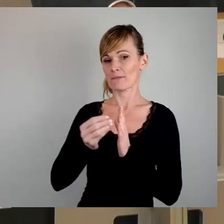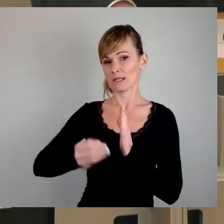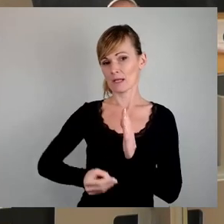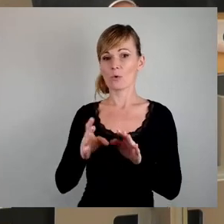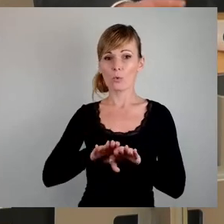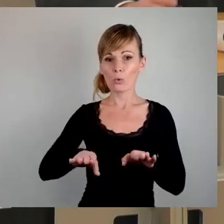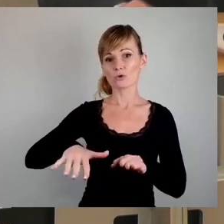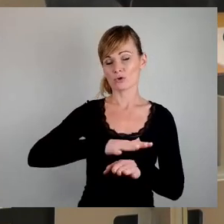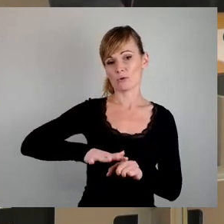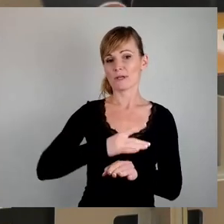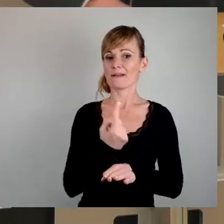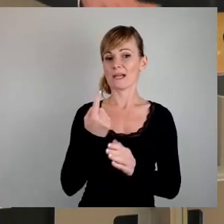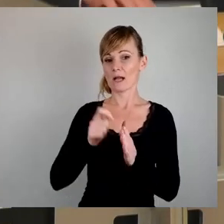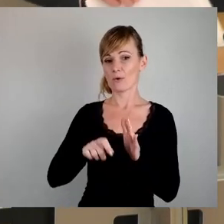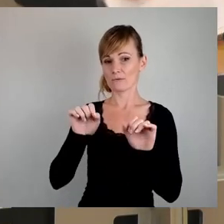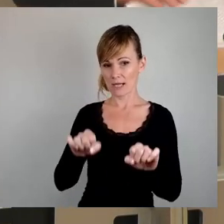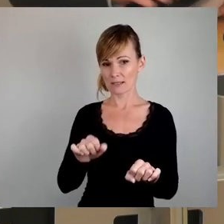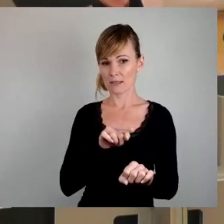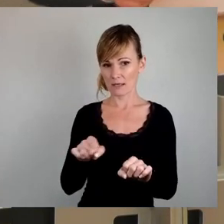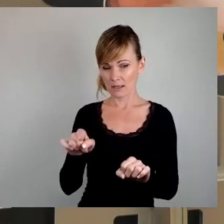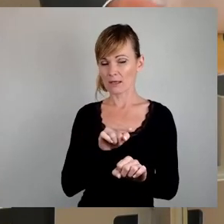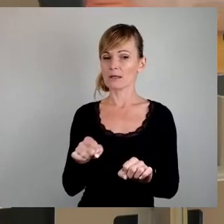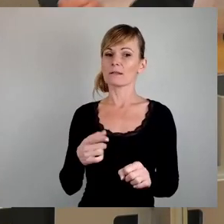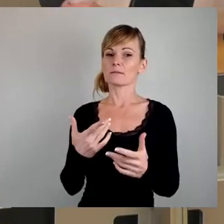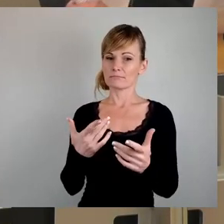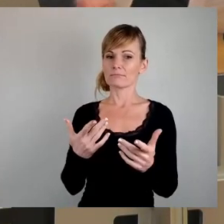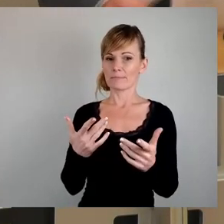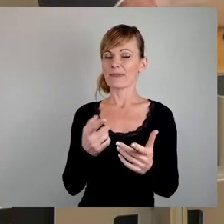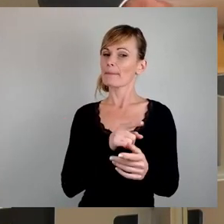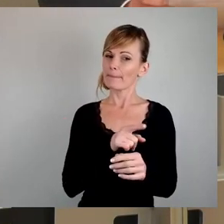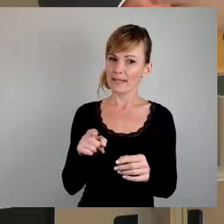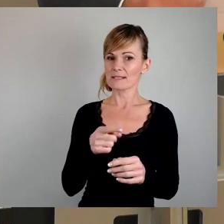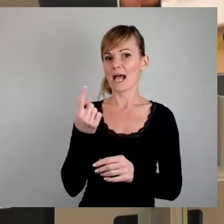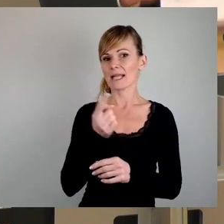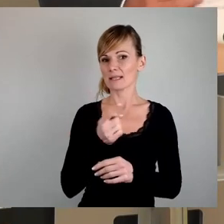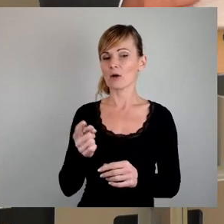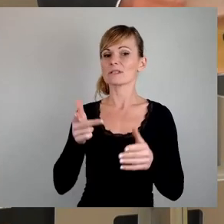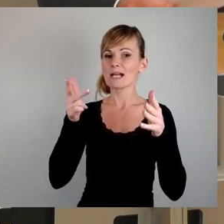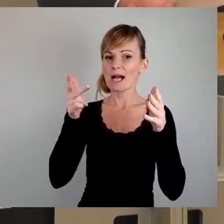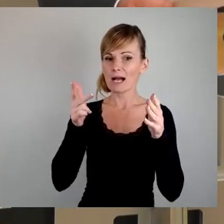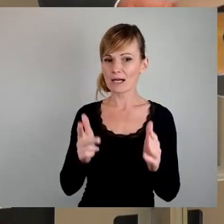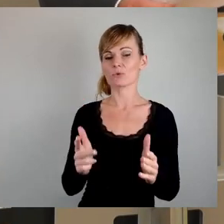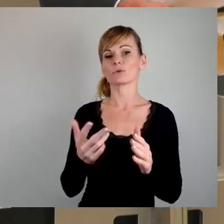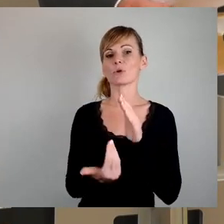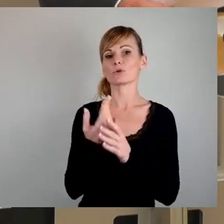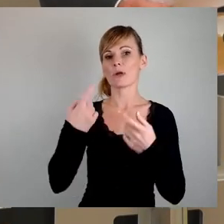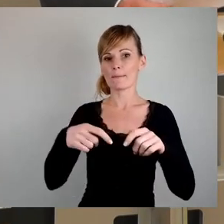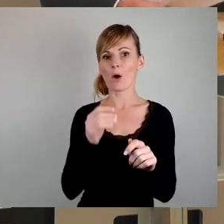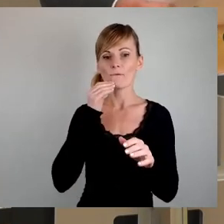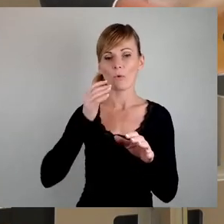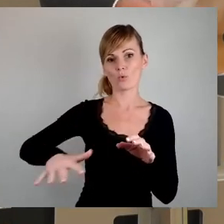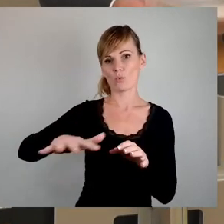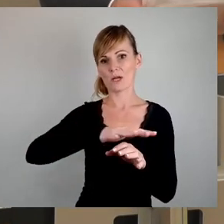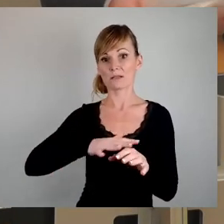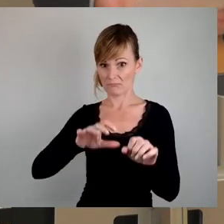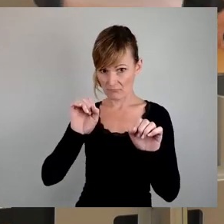die wir kaufen können, haben ein Potenzial von bis zu 1.800 Neubauwohnungen. Wohnungen, die wir dringend brauchen